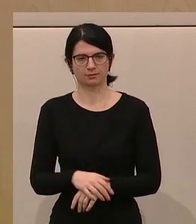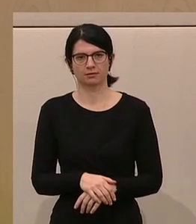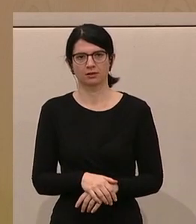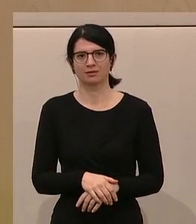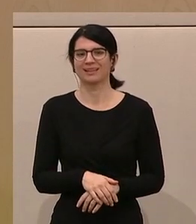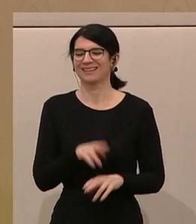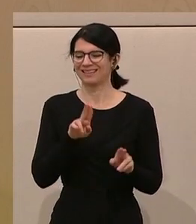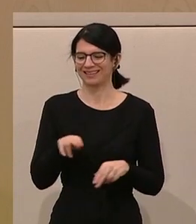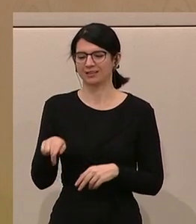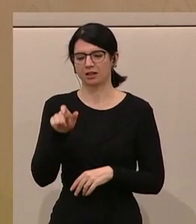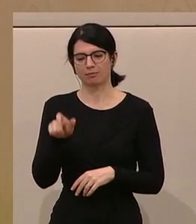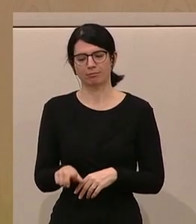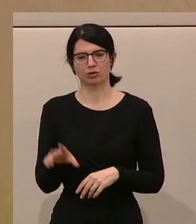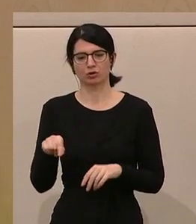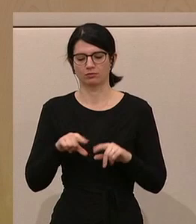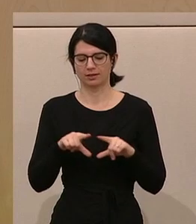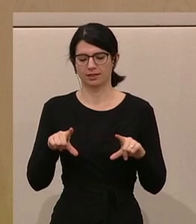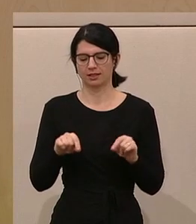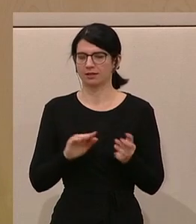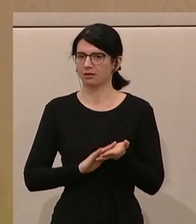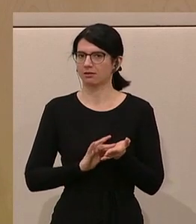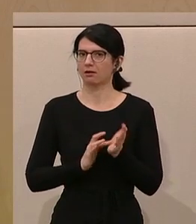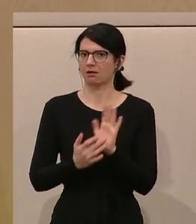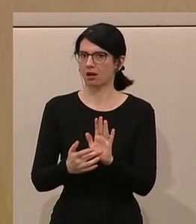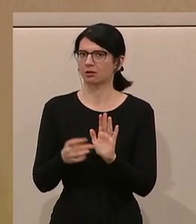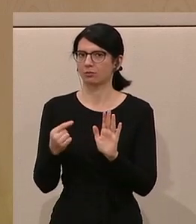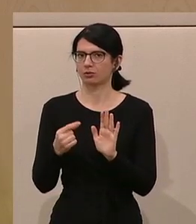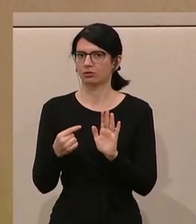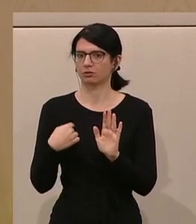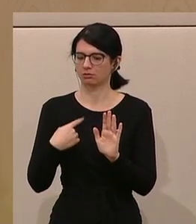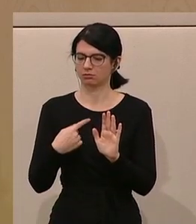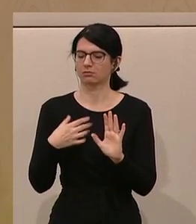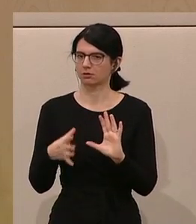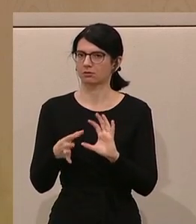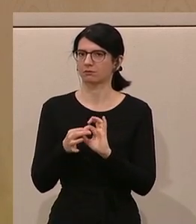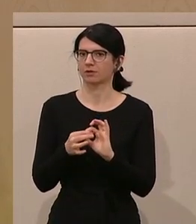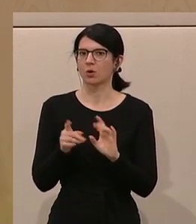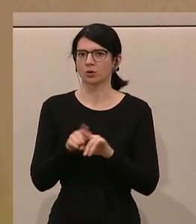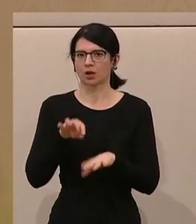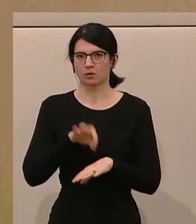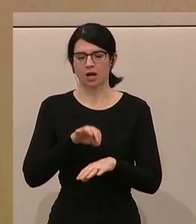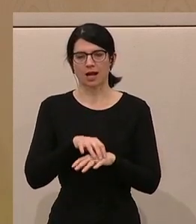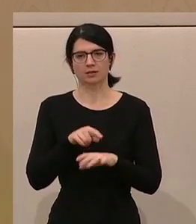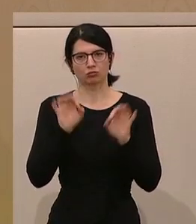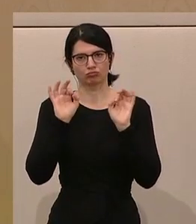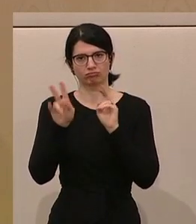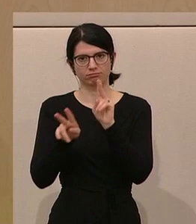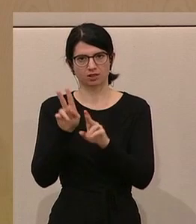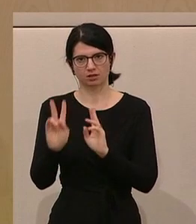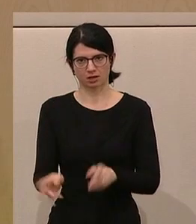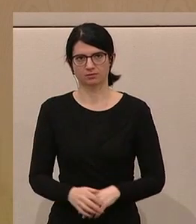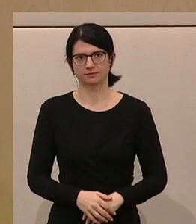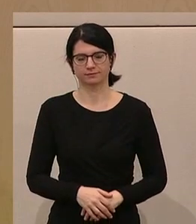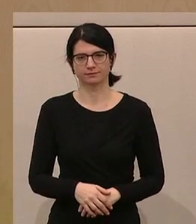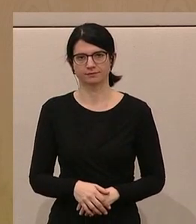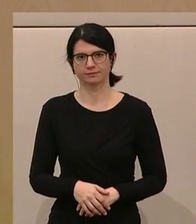richtige Person, die sich mit einer E-Card ausweist, auch tatsächlich vor einem steht und vom Arzt auch entsprechend behandelt werden kann,